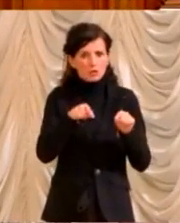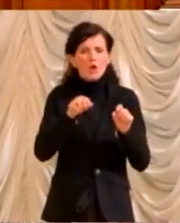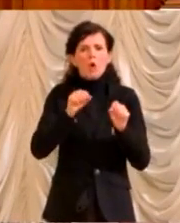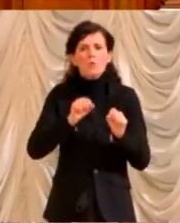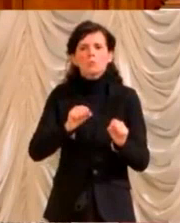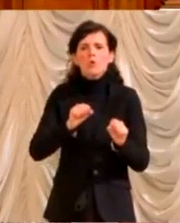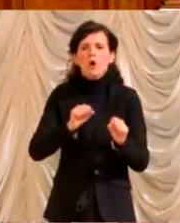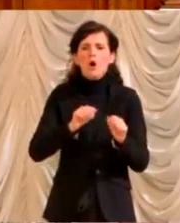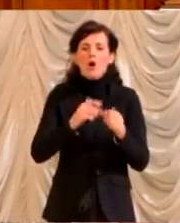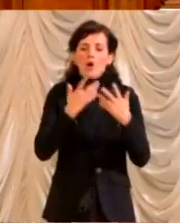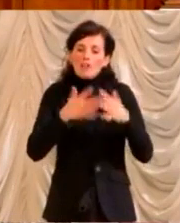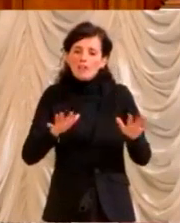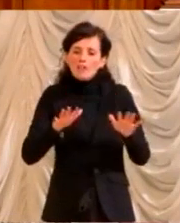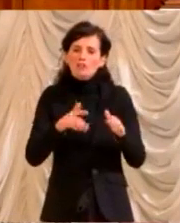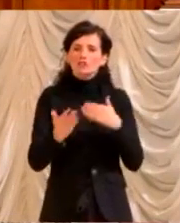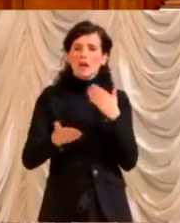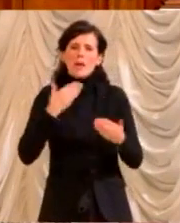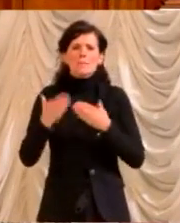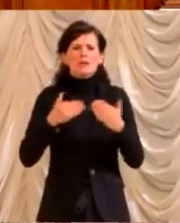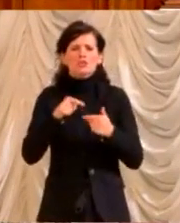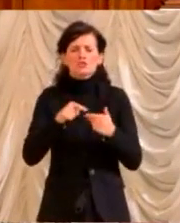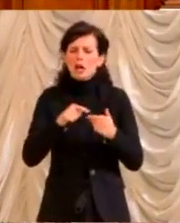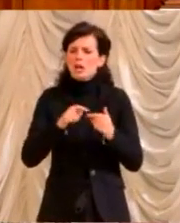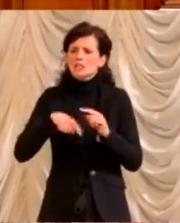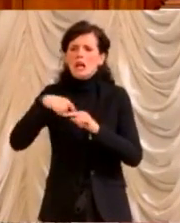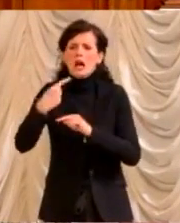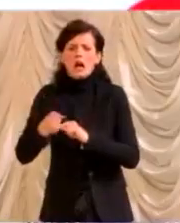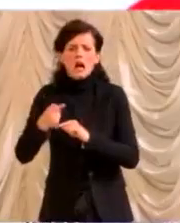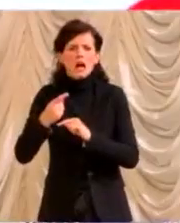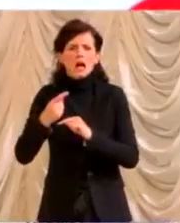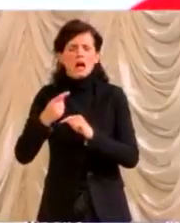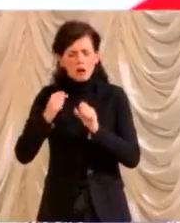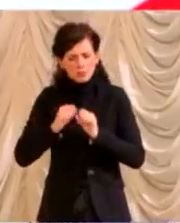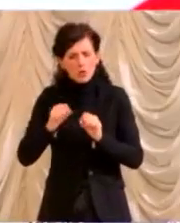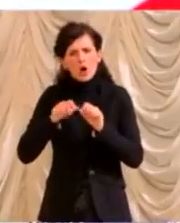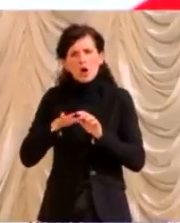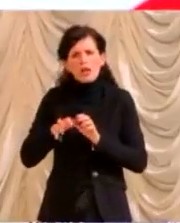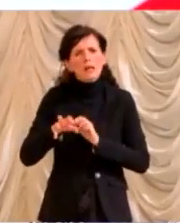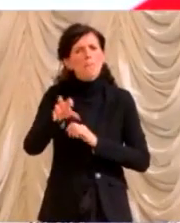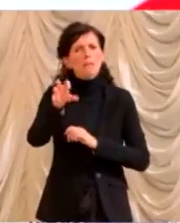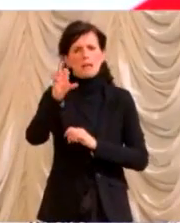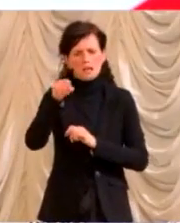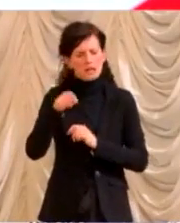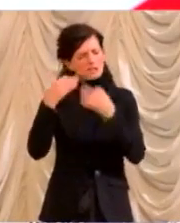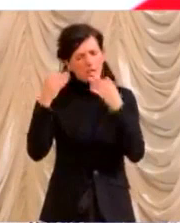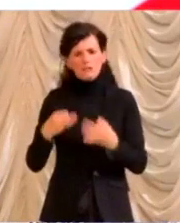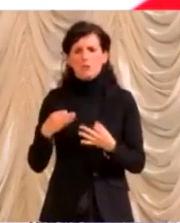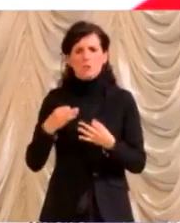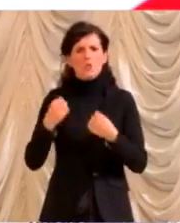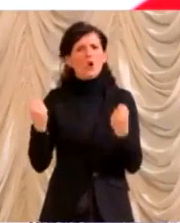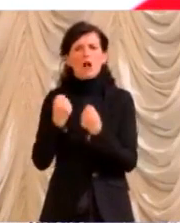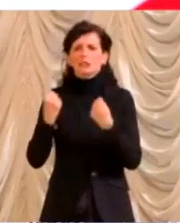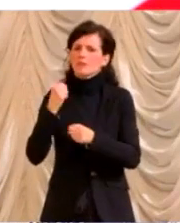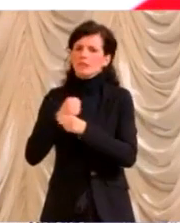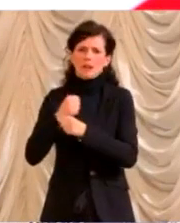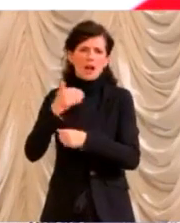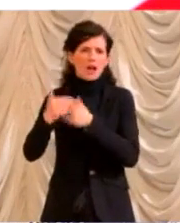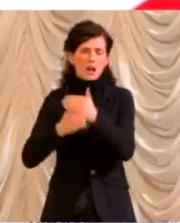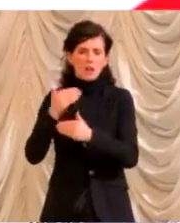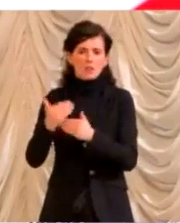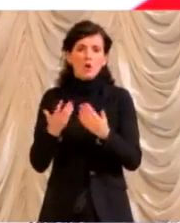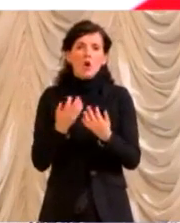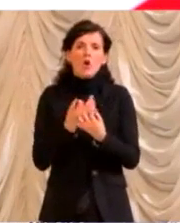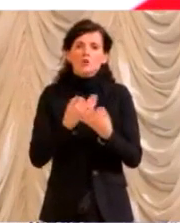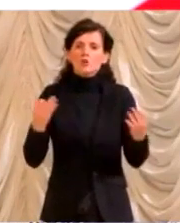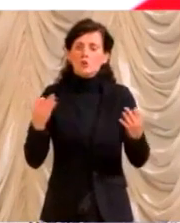'emergenza quanto più rapido possibile e quindi una piena ripresa di tutte le attività. Però è chiaro che in questo